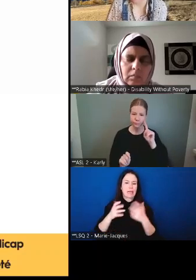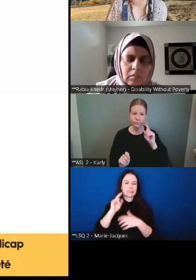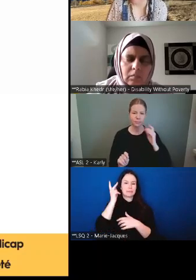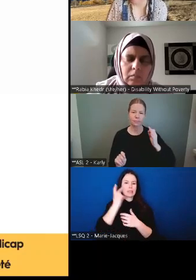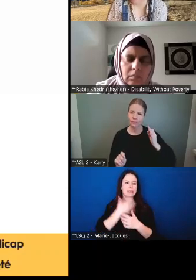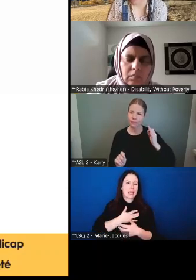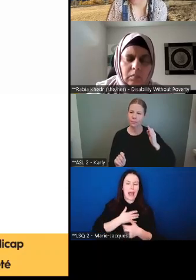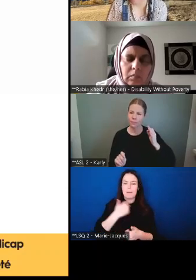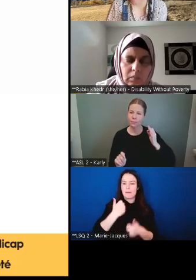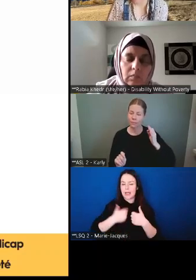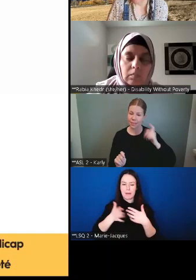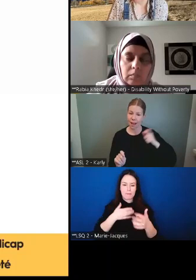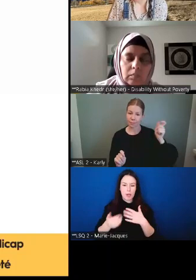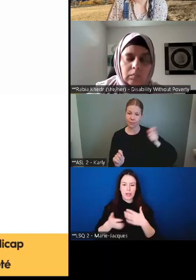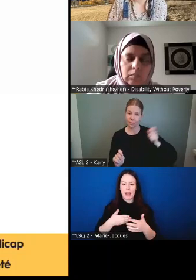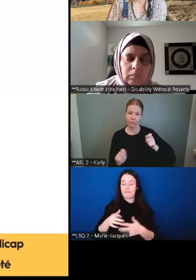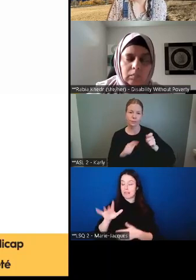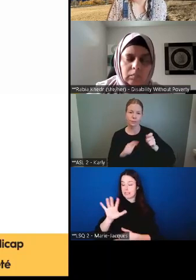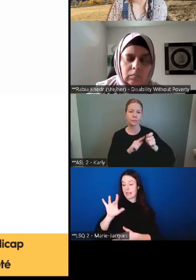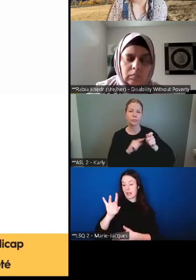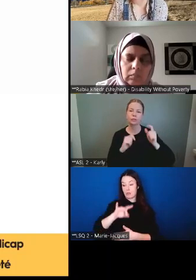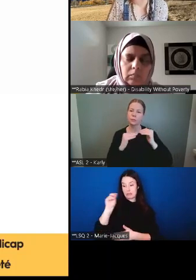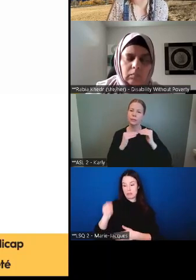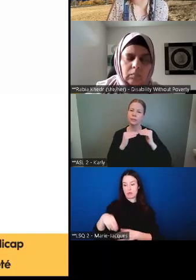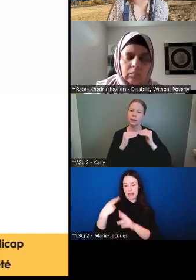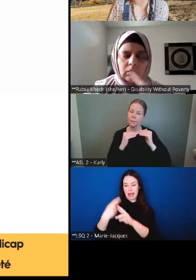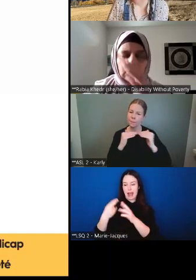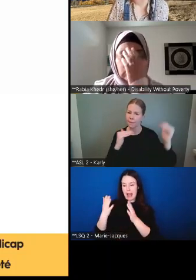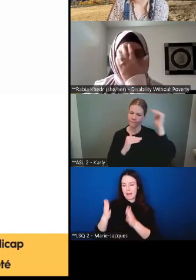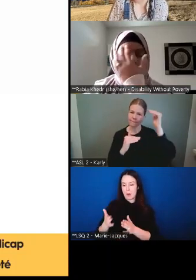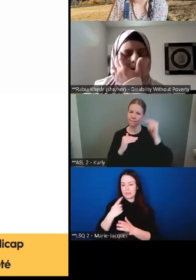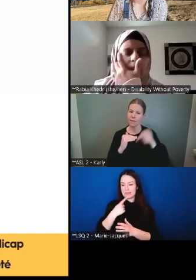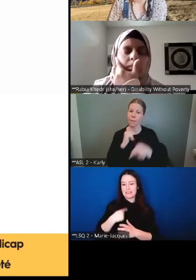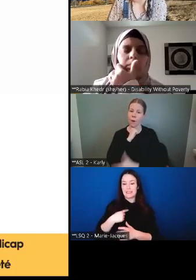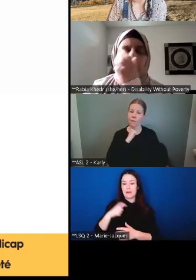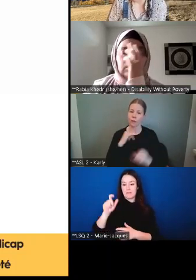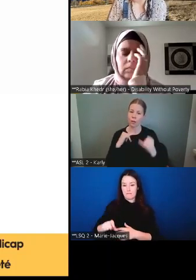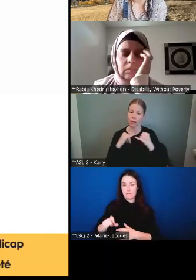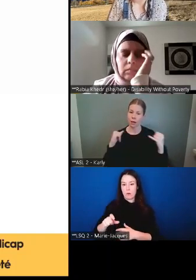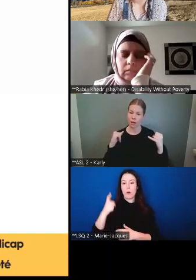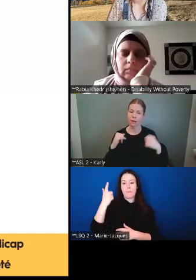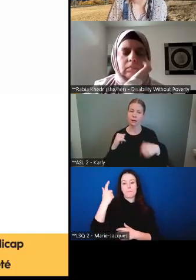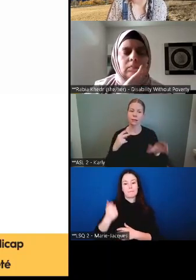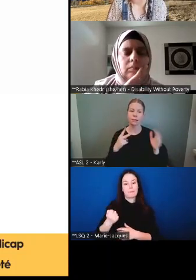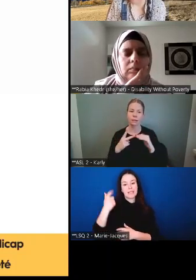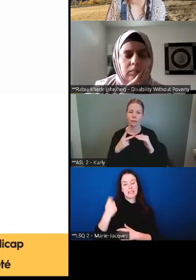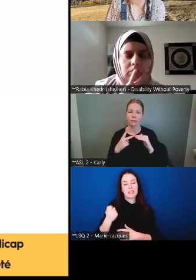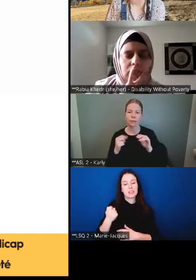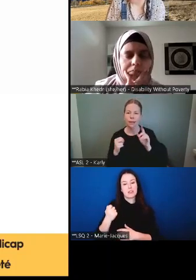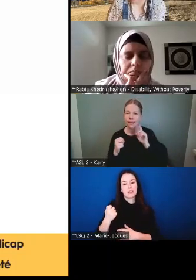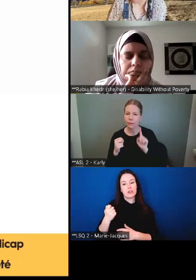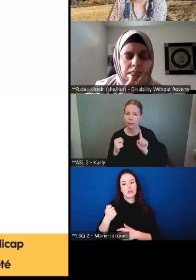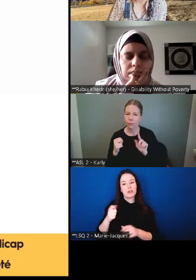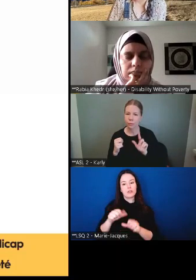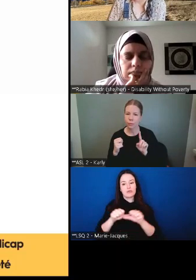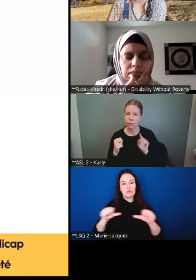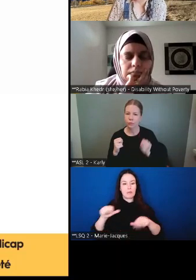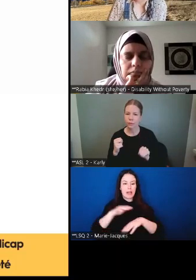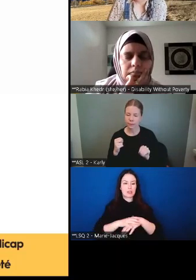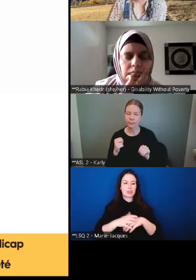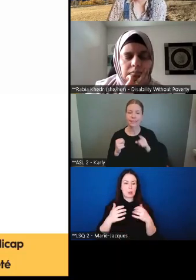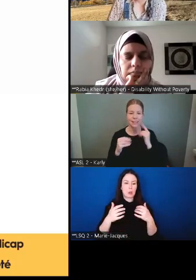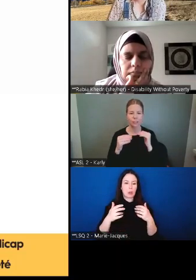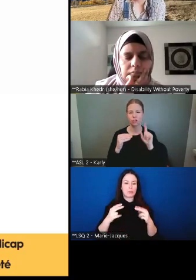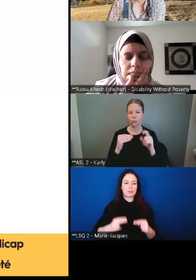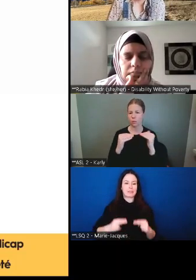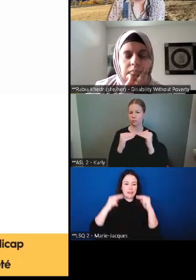des répondants croient que la prestation devrait aller au-delà de la ligne de pauvreté. Il y en a d'autres